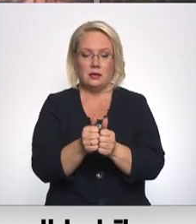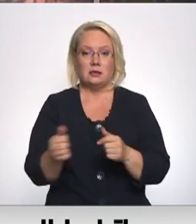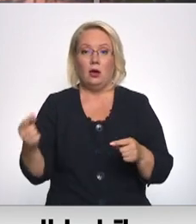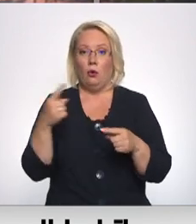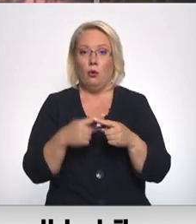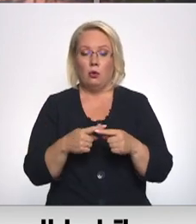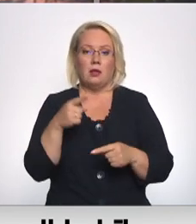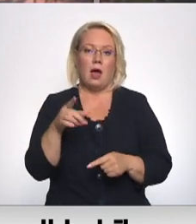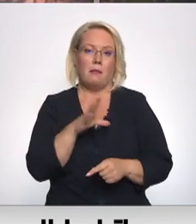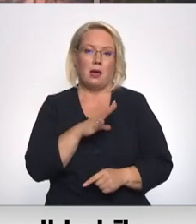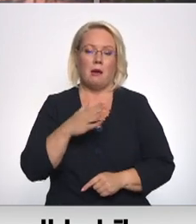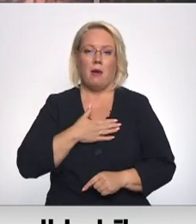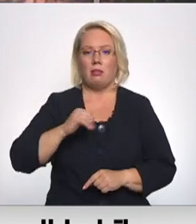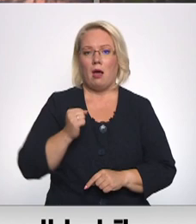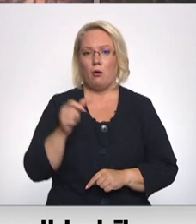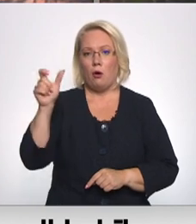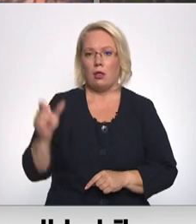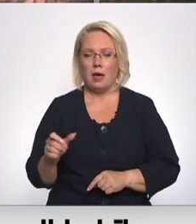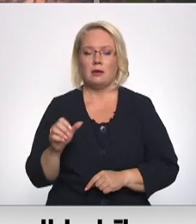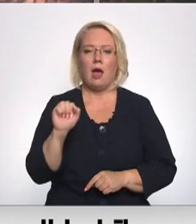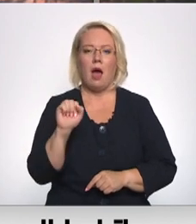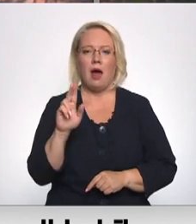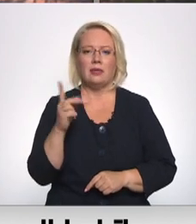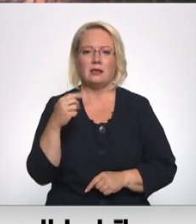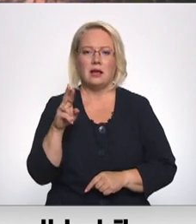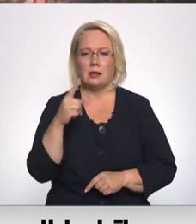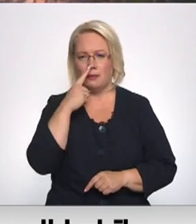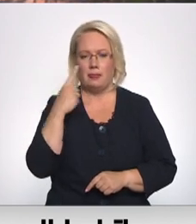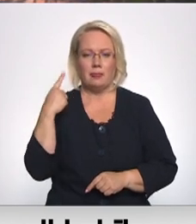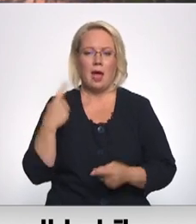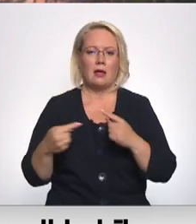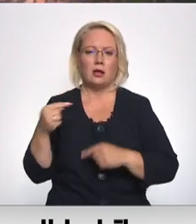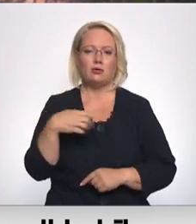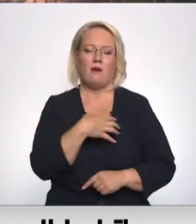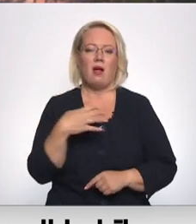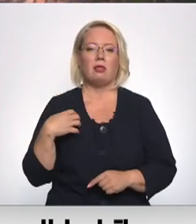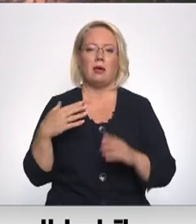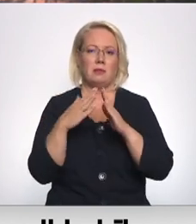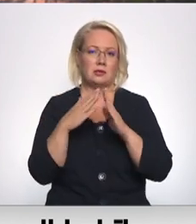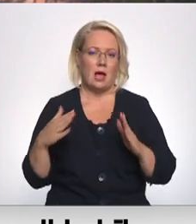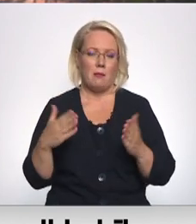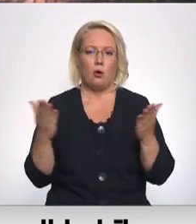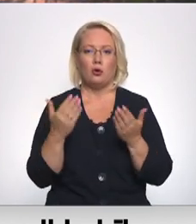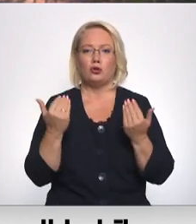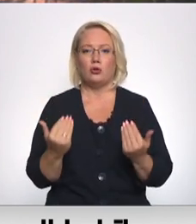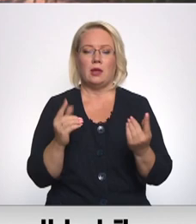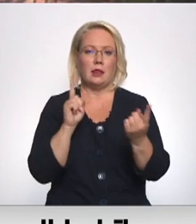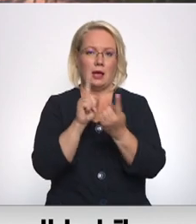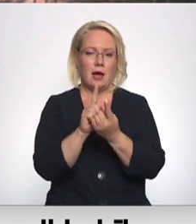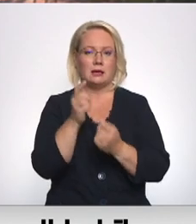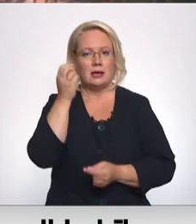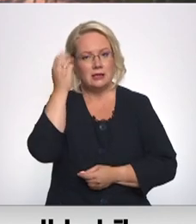Tā bija tātad mana kolēģe Vita Anstret, kas nesen atgriezusies no valdības nāma, kur šodien tikās